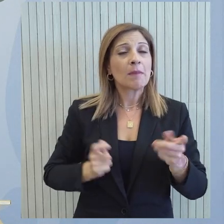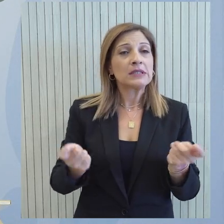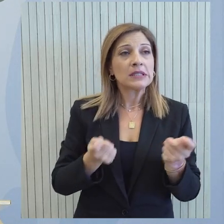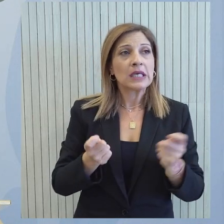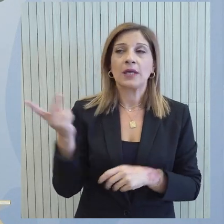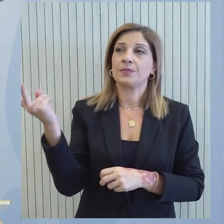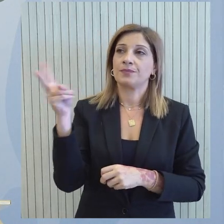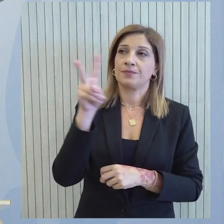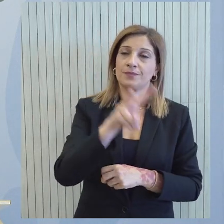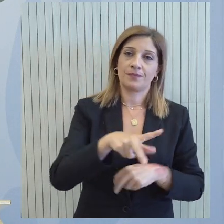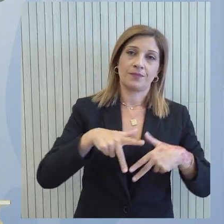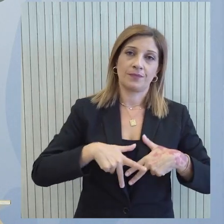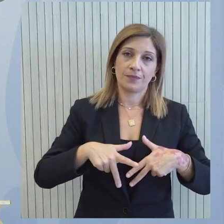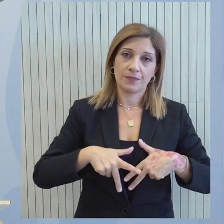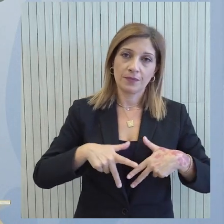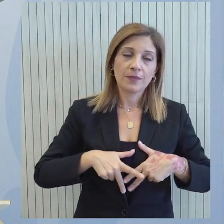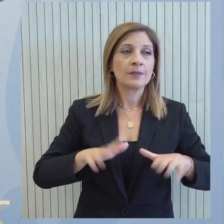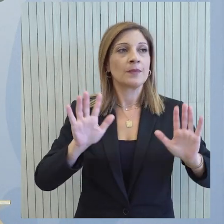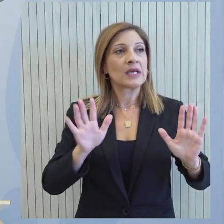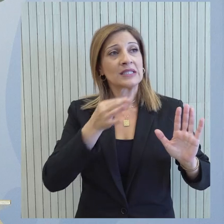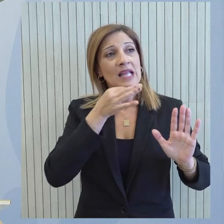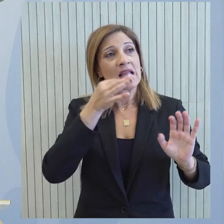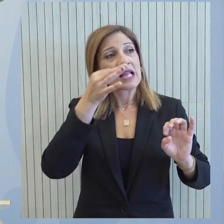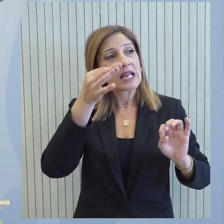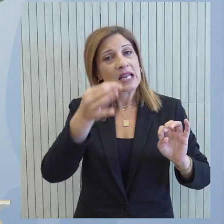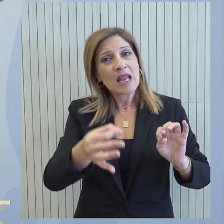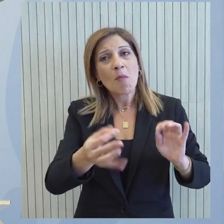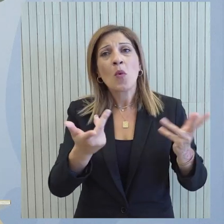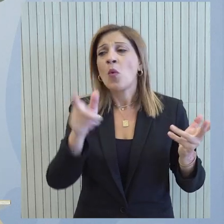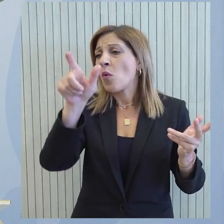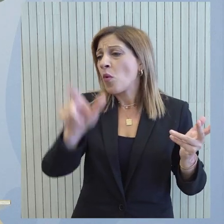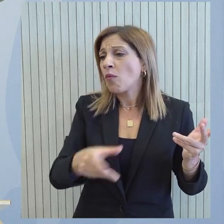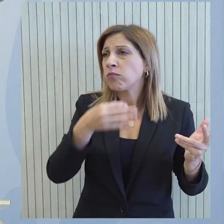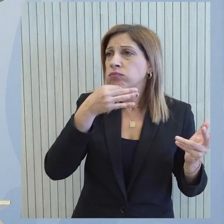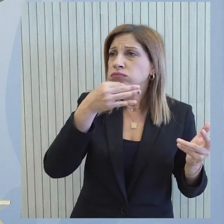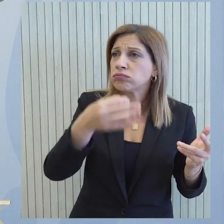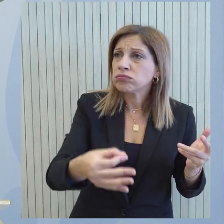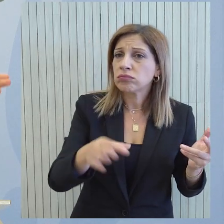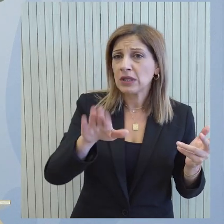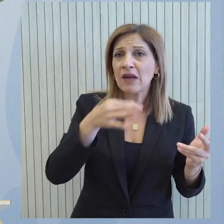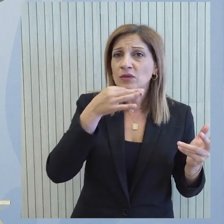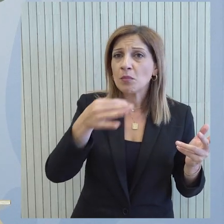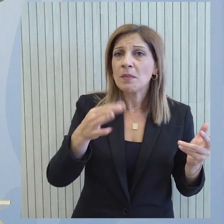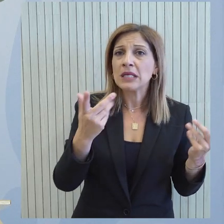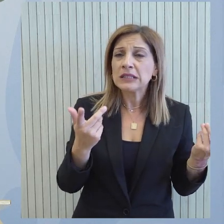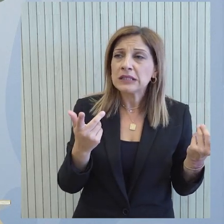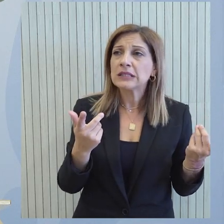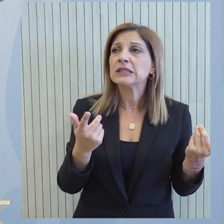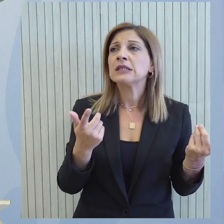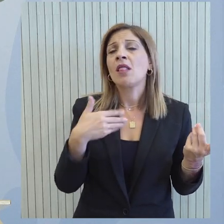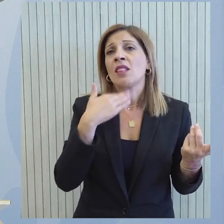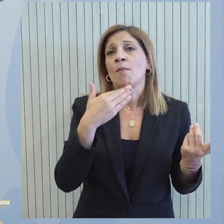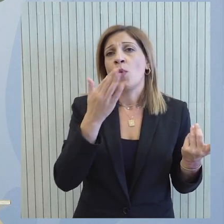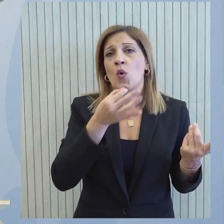δεν είναι Εντάξει, ανταλαμβάνεστε ότι δεν μπορώ να ερμηνεύσω προθέσεις αναφέρομαι στο τελευταίο που είχε πει